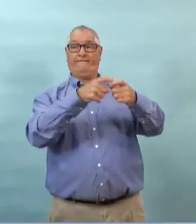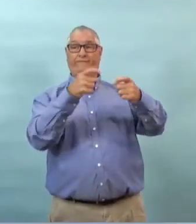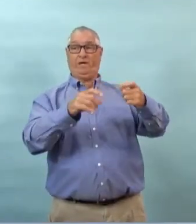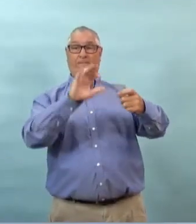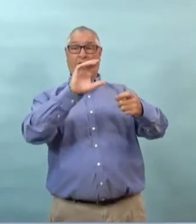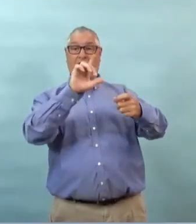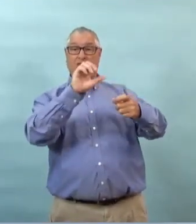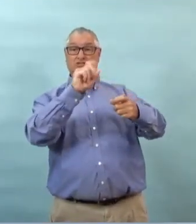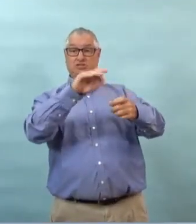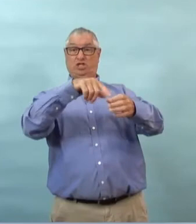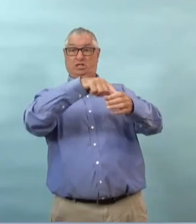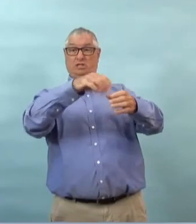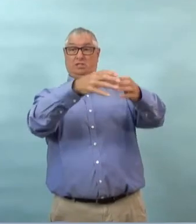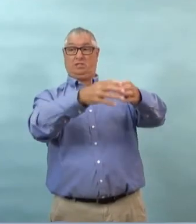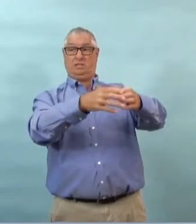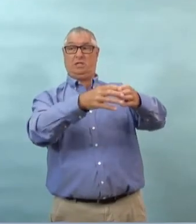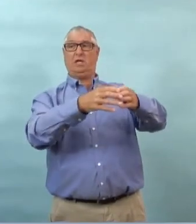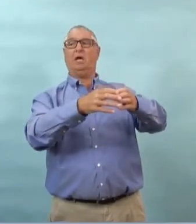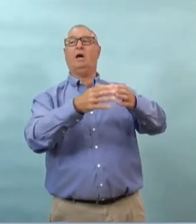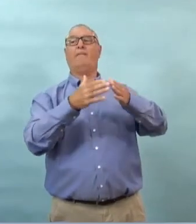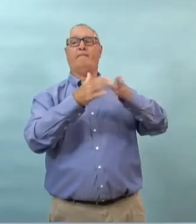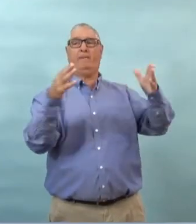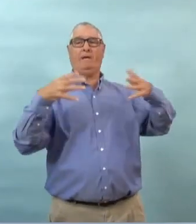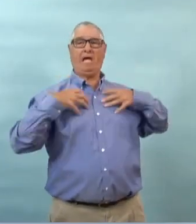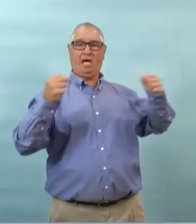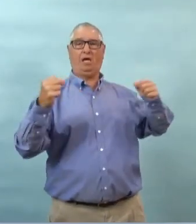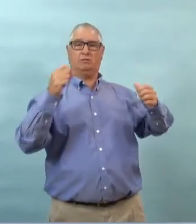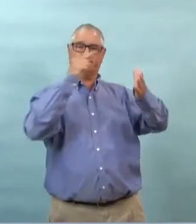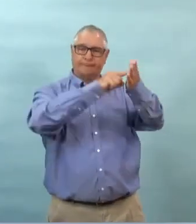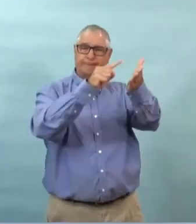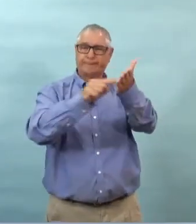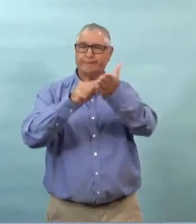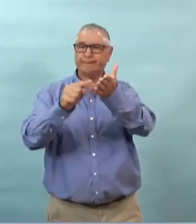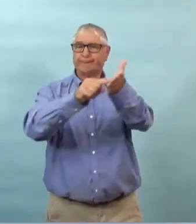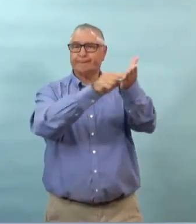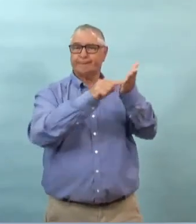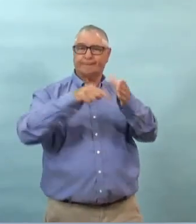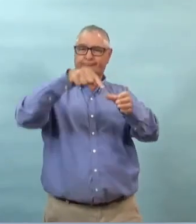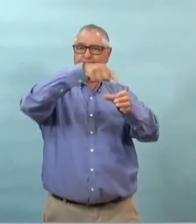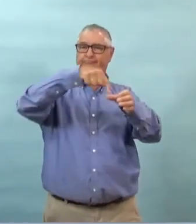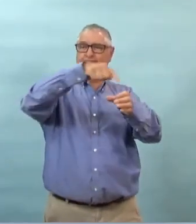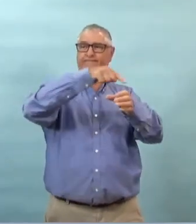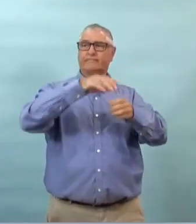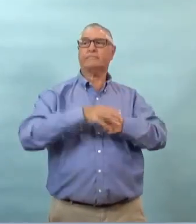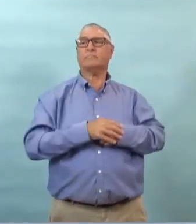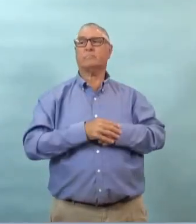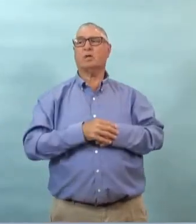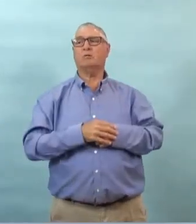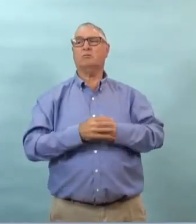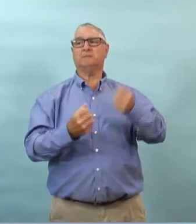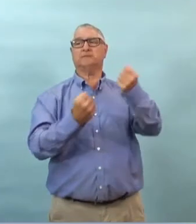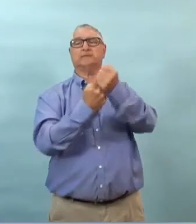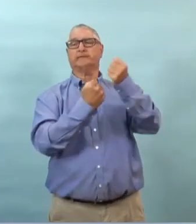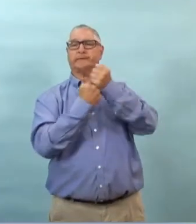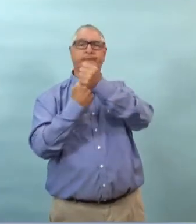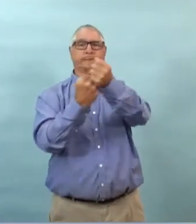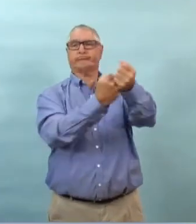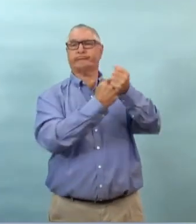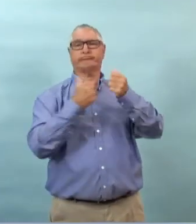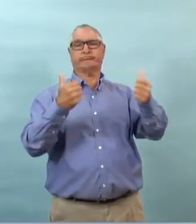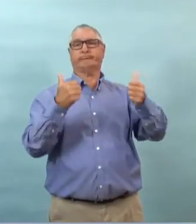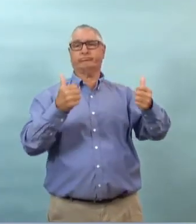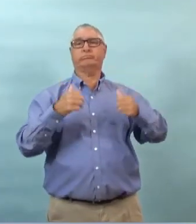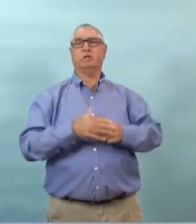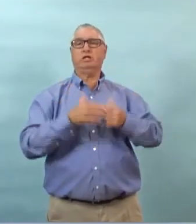identifiées au sein d'un foyer d'éclosion que les autorités de santé publique ont été en contact étroit avec ces personnes là ils les appuient